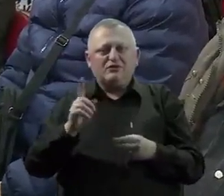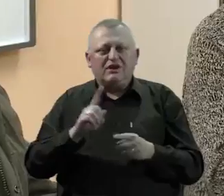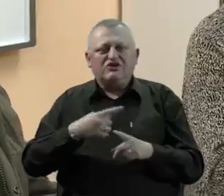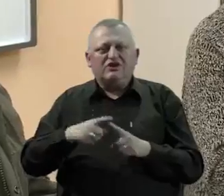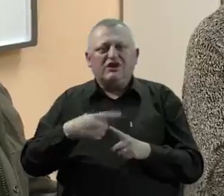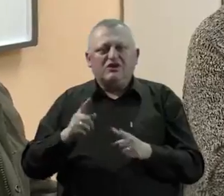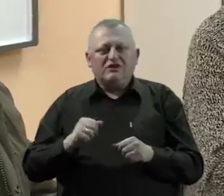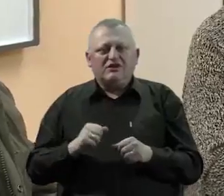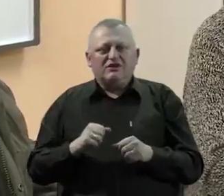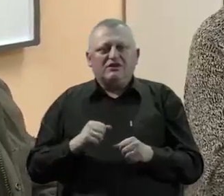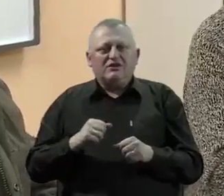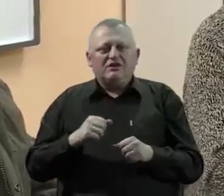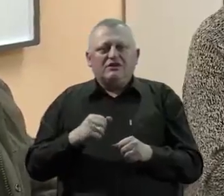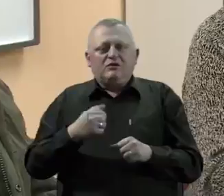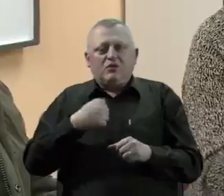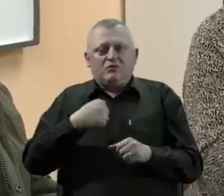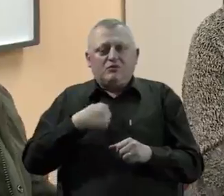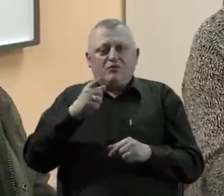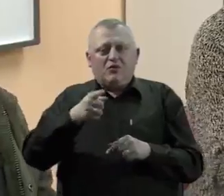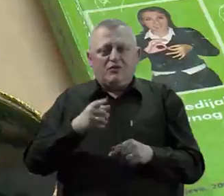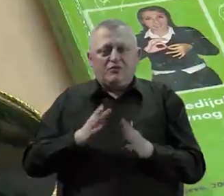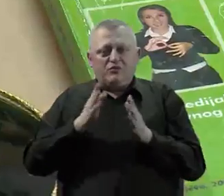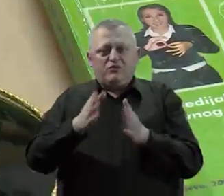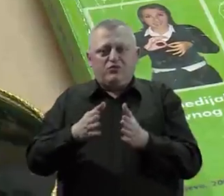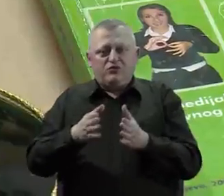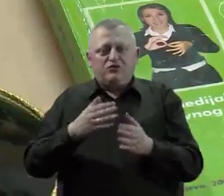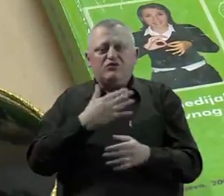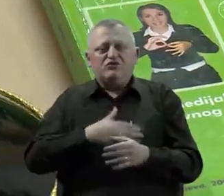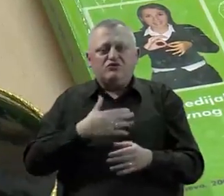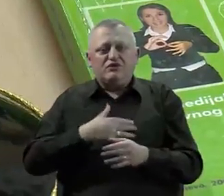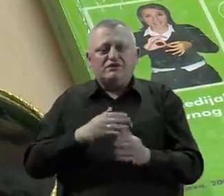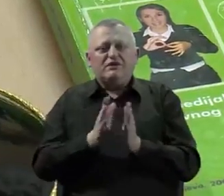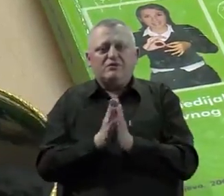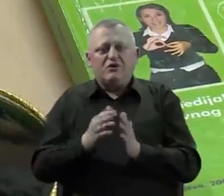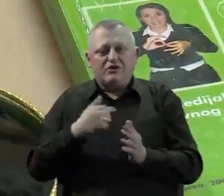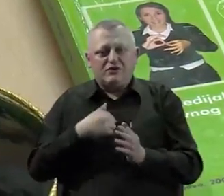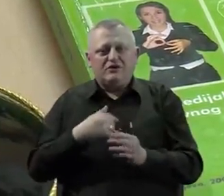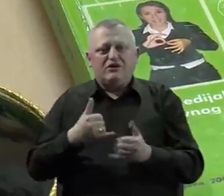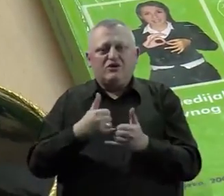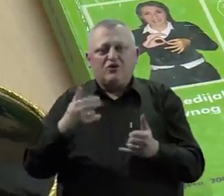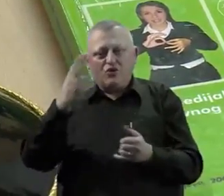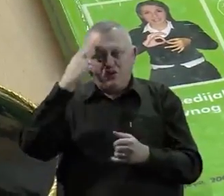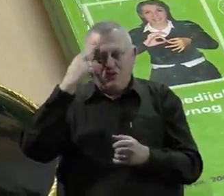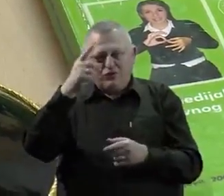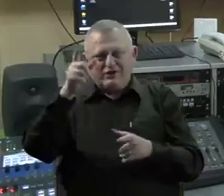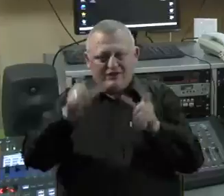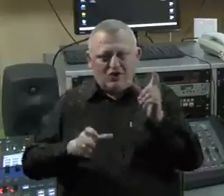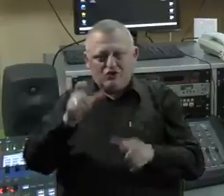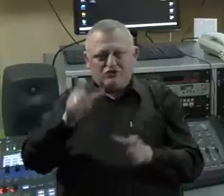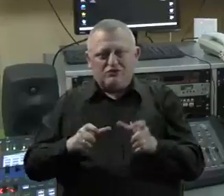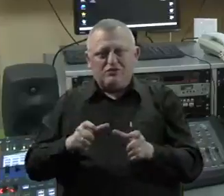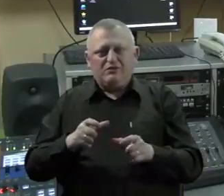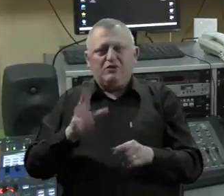neće nedostajati i mi ovim putem želimo zamoliti naše gračane koje poznaju takve osobe,